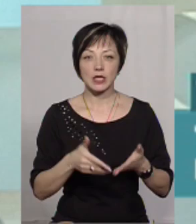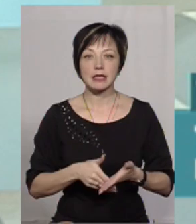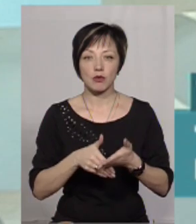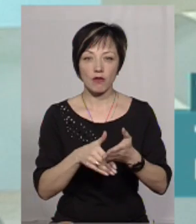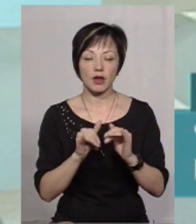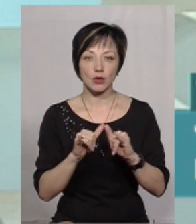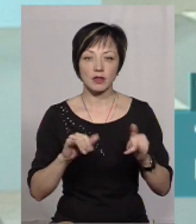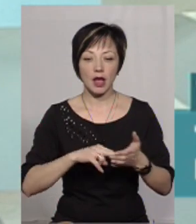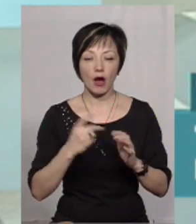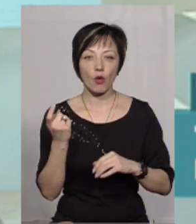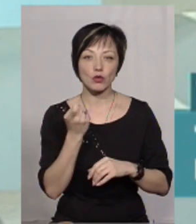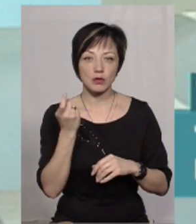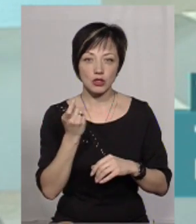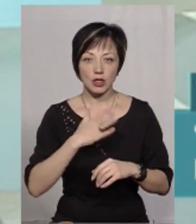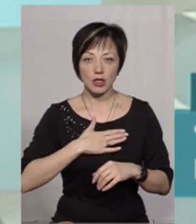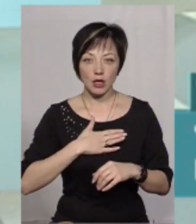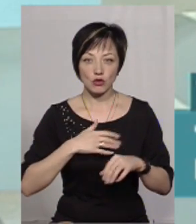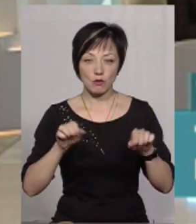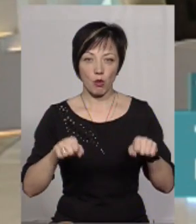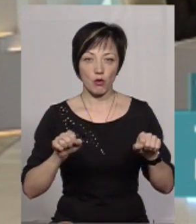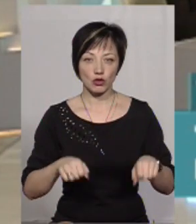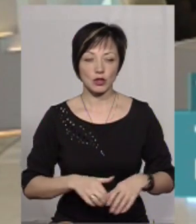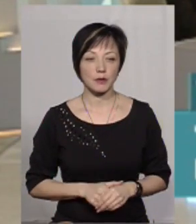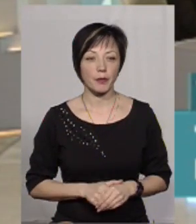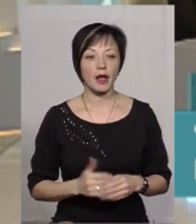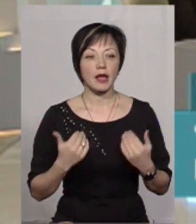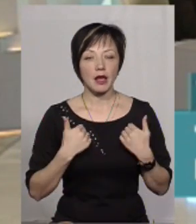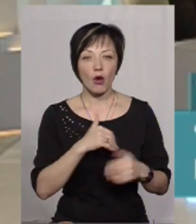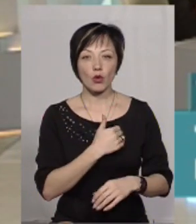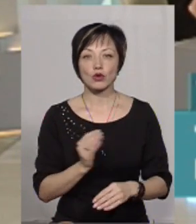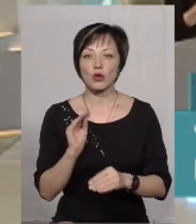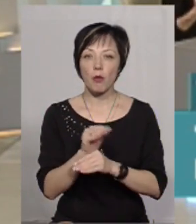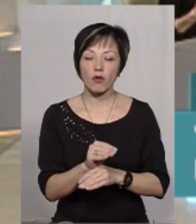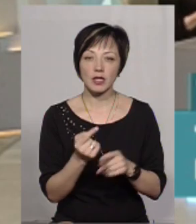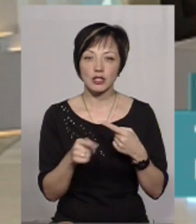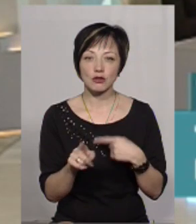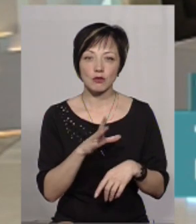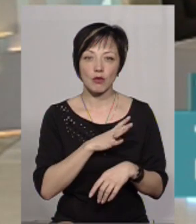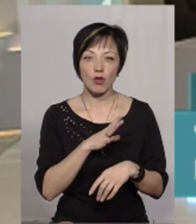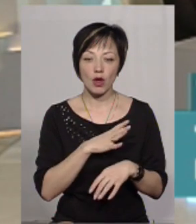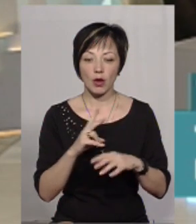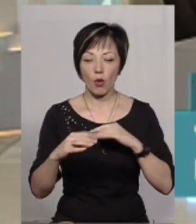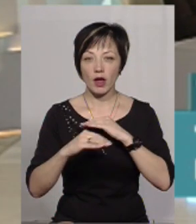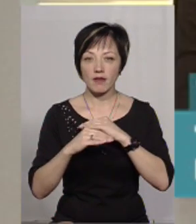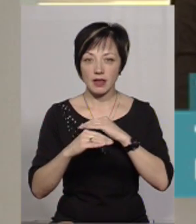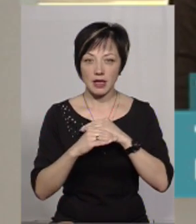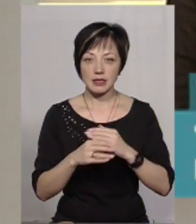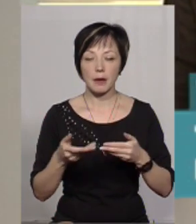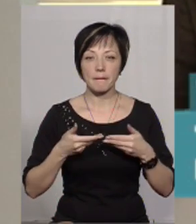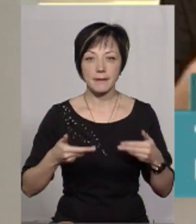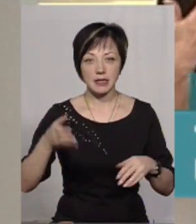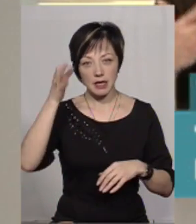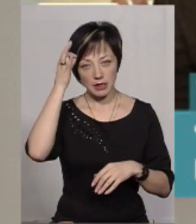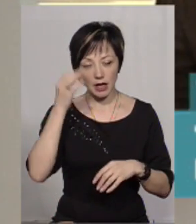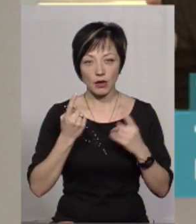стимулювати розвиток економічної нашої спроможності. Я хочу доповнити, аби іншим було на кого рівнятися. Ми вже згадали один